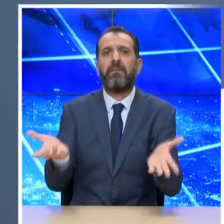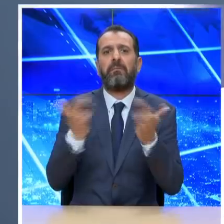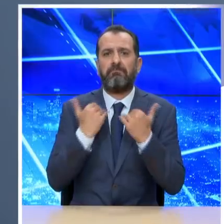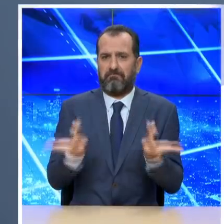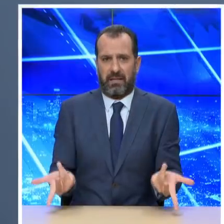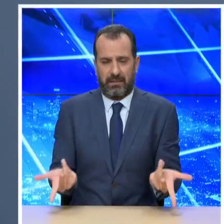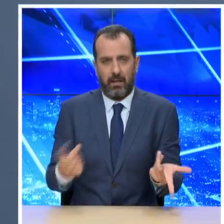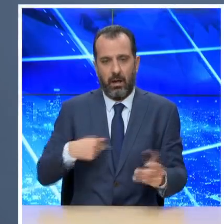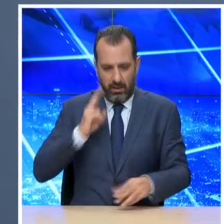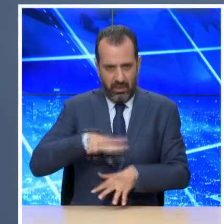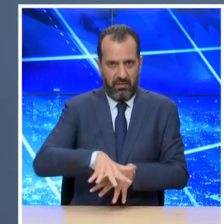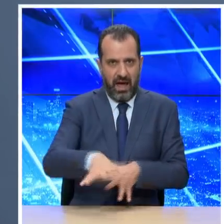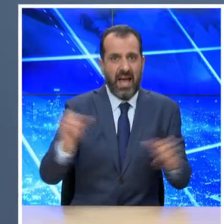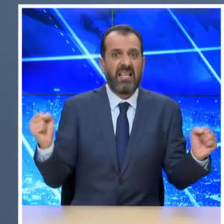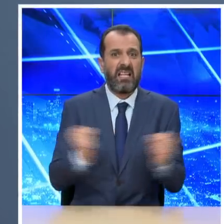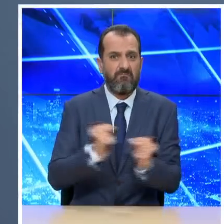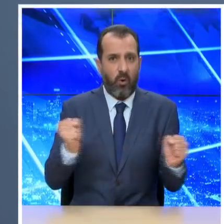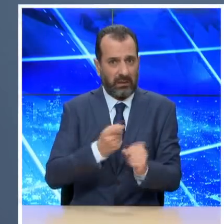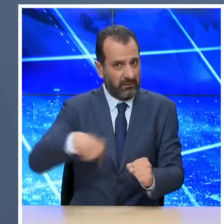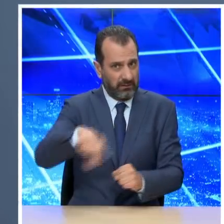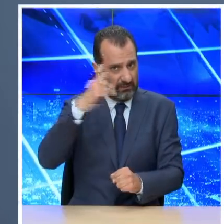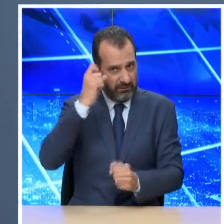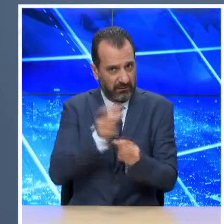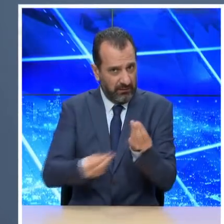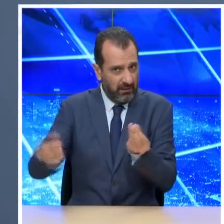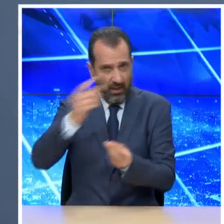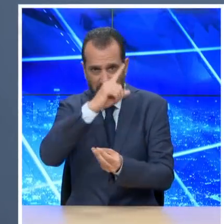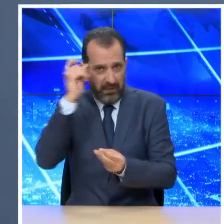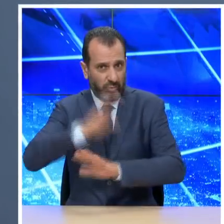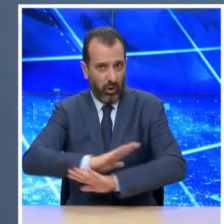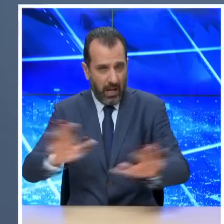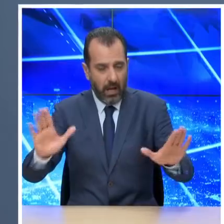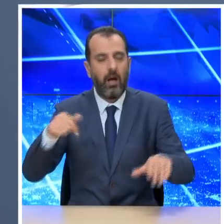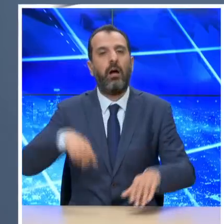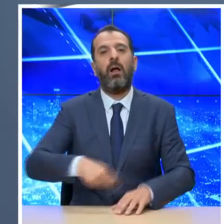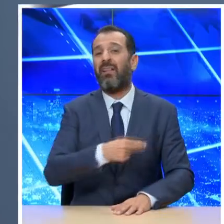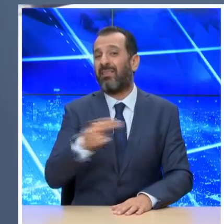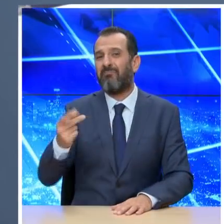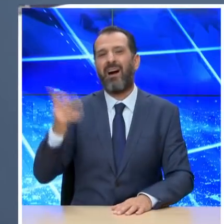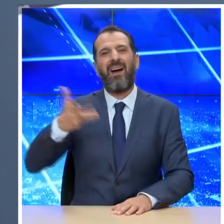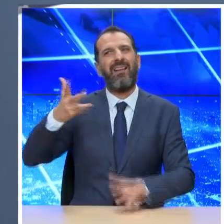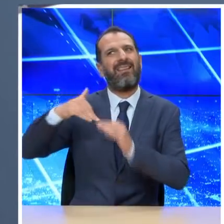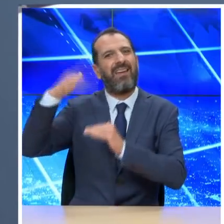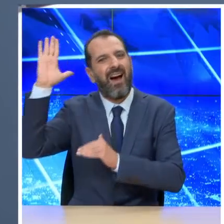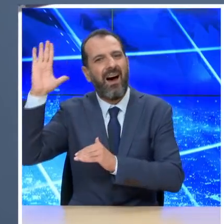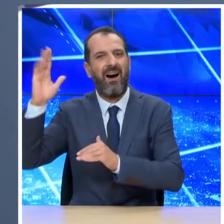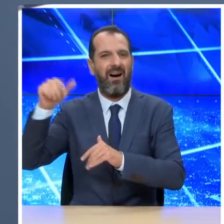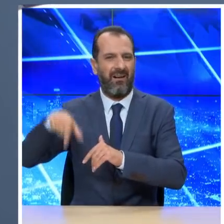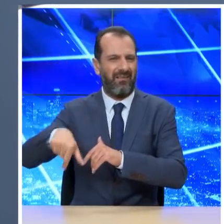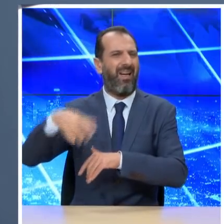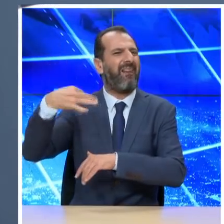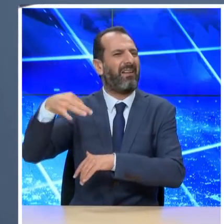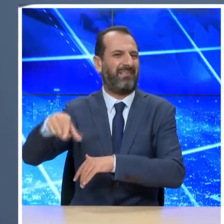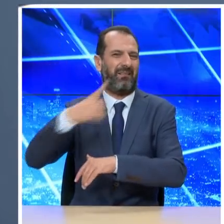όλοι ξέρουμε ότι τα πράγματα γίνονται όλο και πιο δύσκολα. Ιδιαίτερα θέλω να σταθώ στο ζήτημα των ευπαθών ομάδων και κυρίως των ηλικιωμένων.